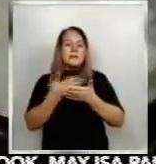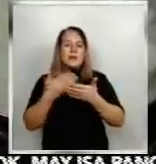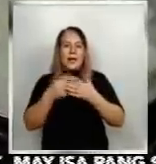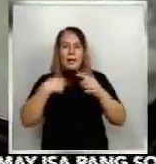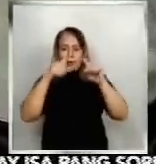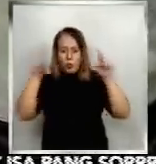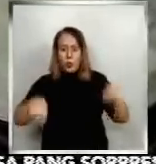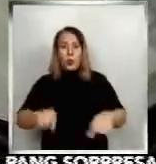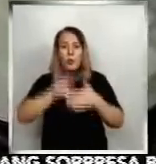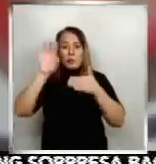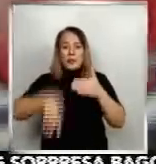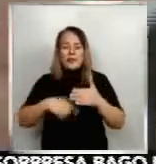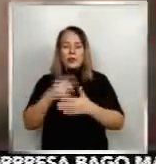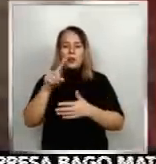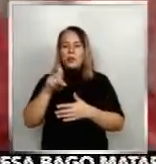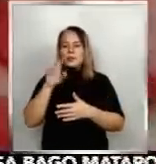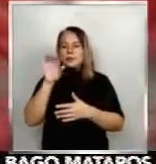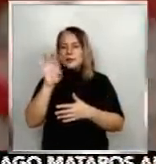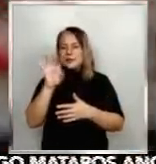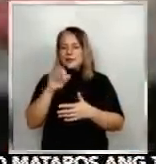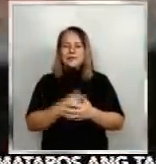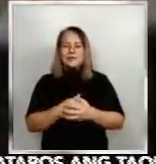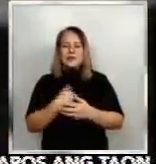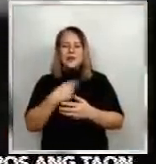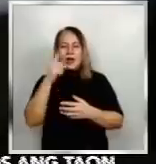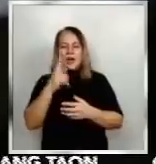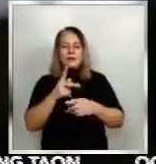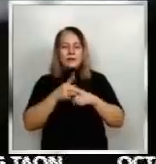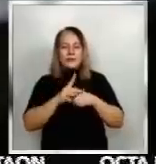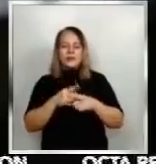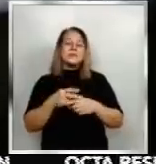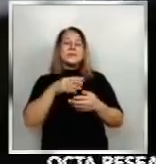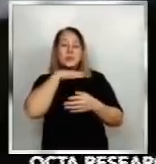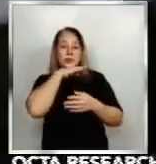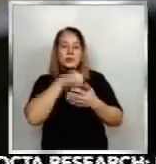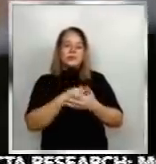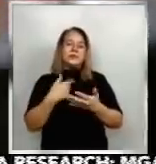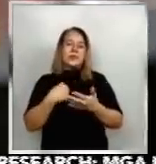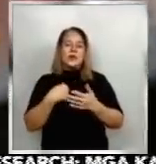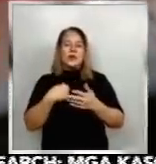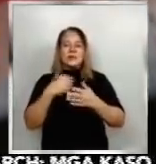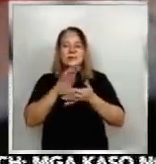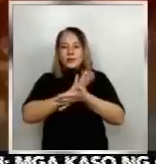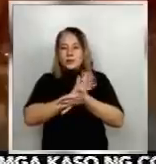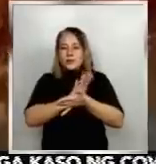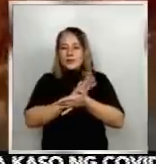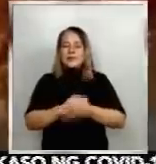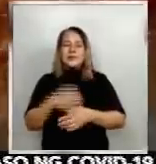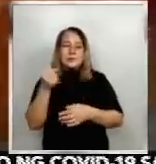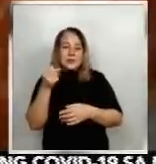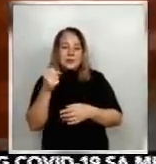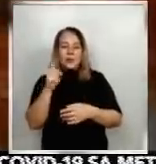sauce sa halagang 119 pesos. kalahating kilo ng giniling na baboy, keso, evaporated milk, at one-fourth ng hotdog.